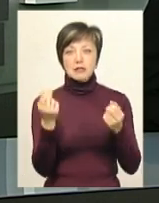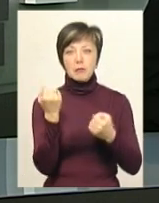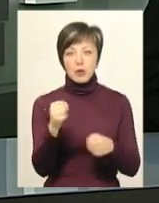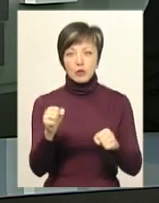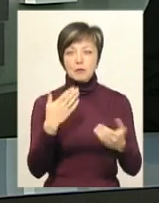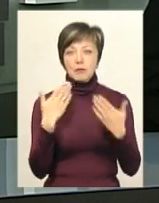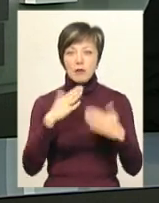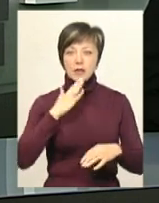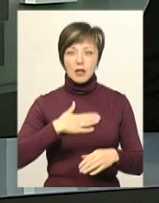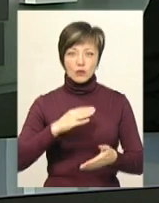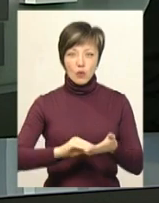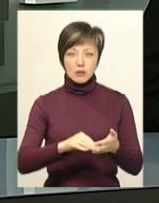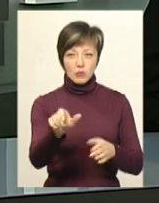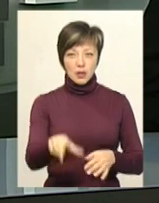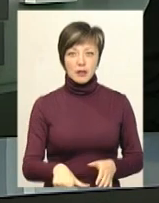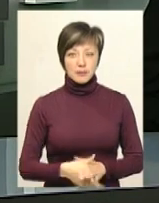спілкувалася Дарина Денисенко.